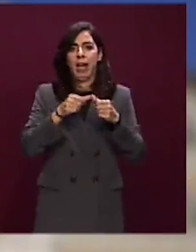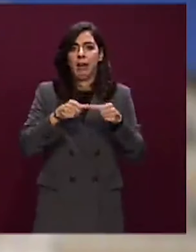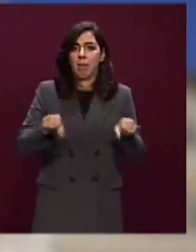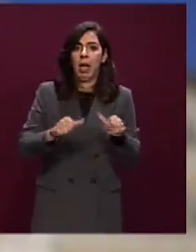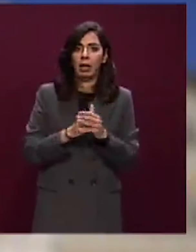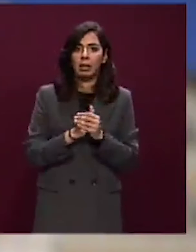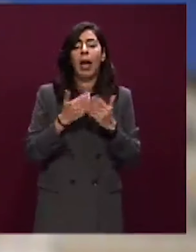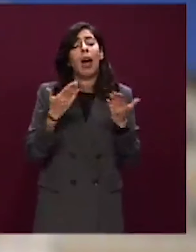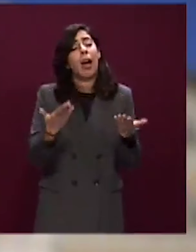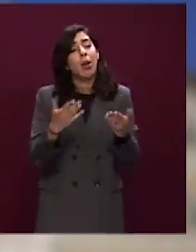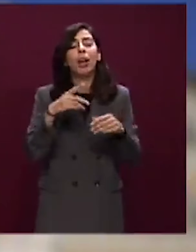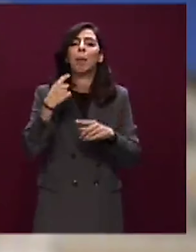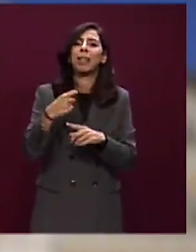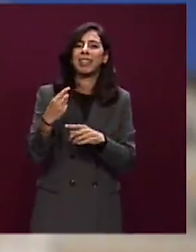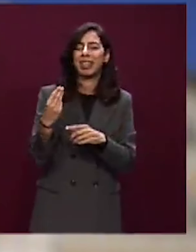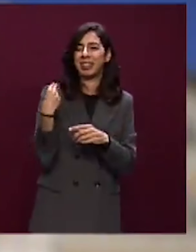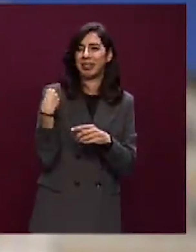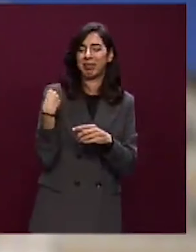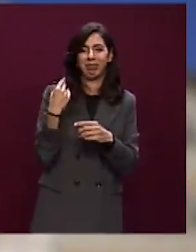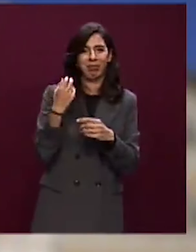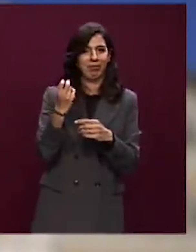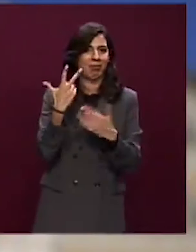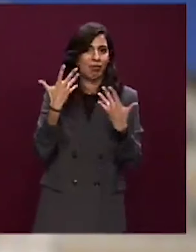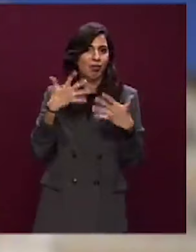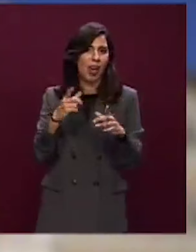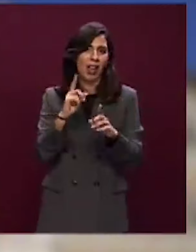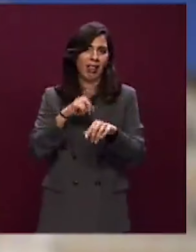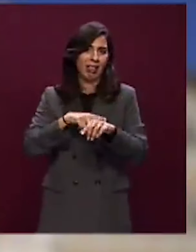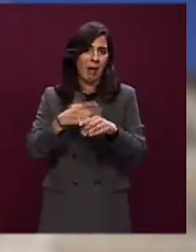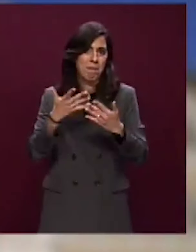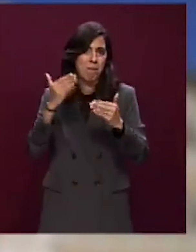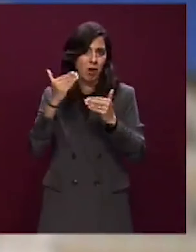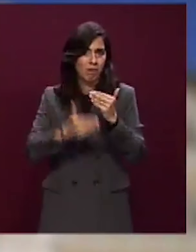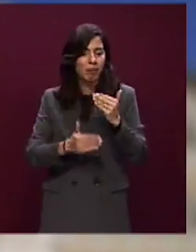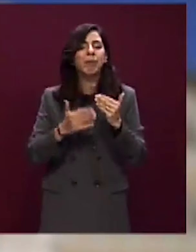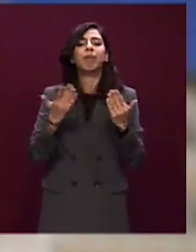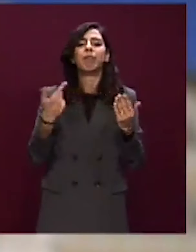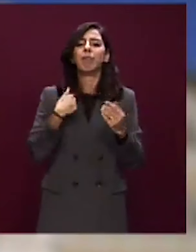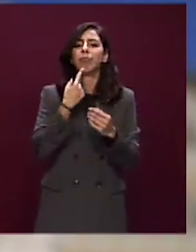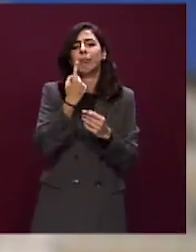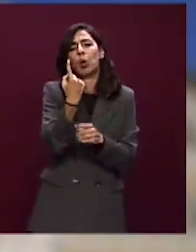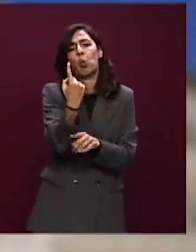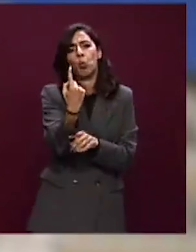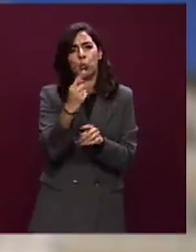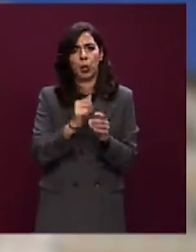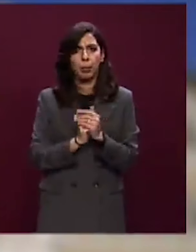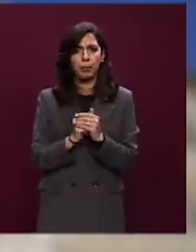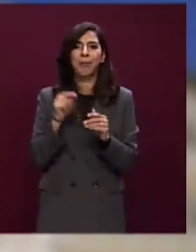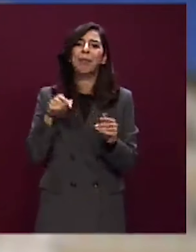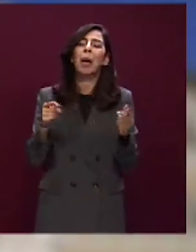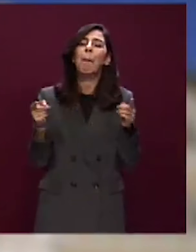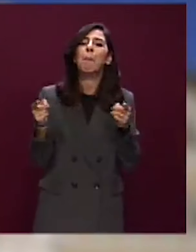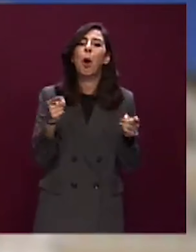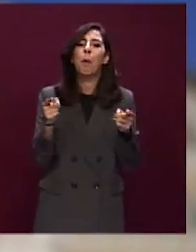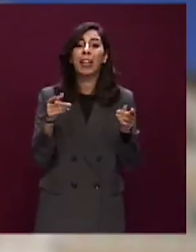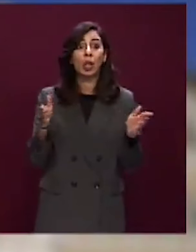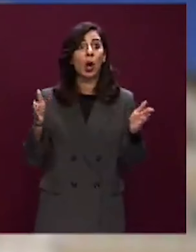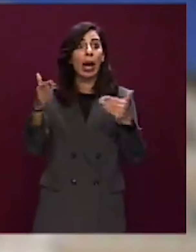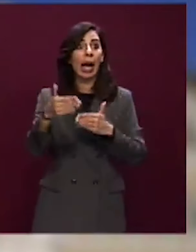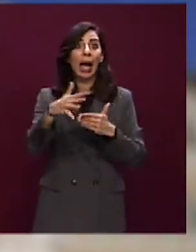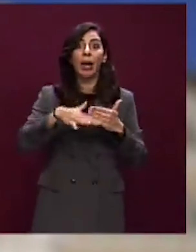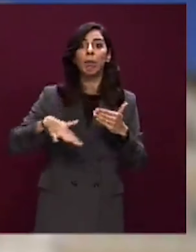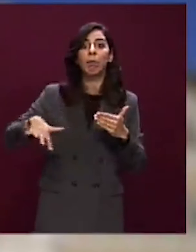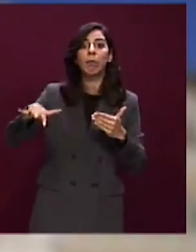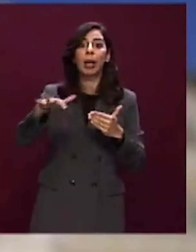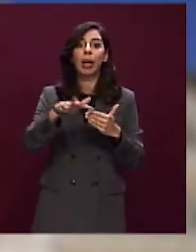visto che il Presidente mi avvisa che sto terminando il tempo, io dico una cosa. In questo momento, qua alla Camera, è incardinato